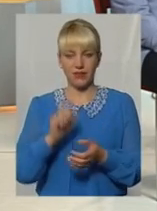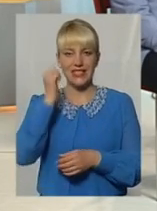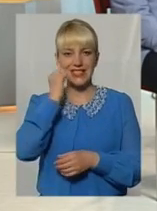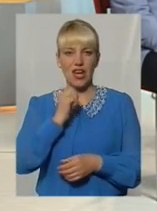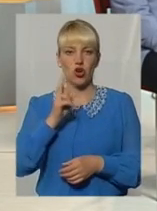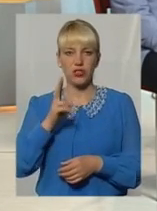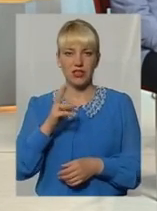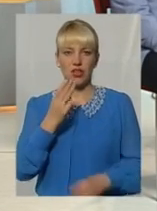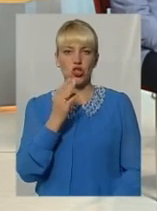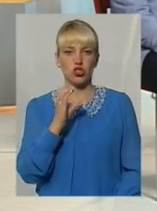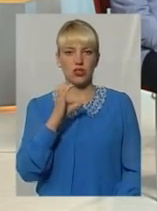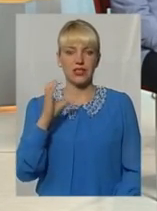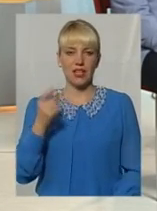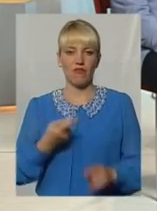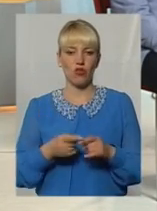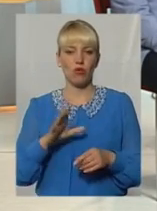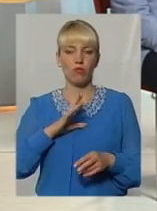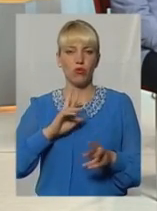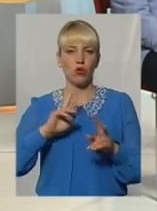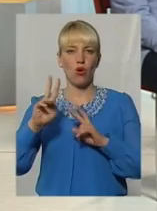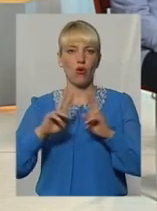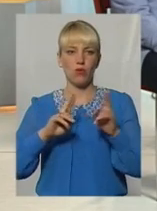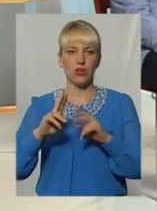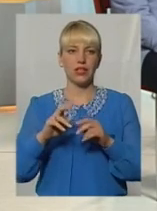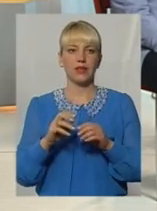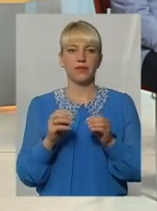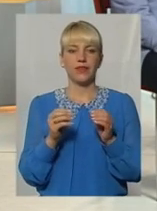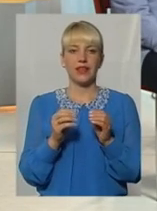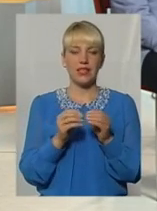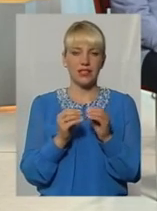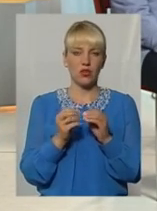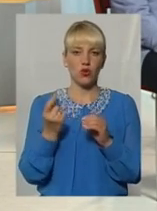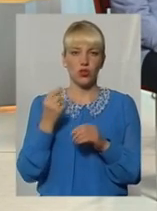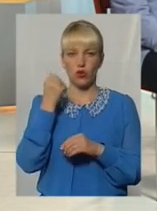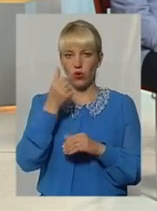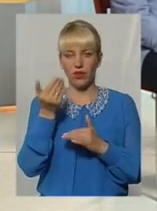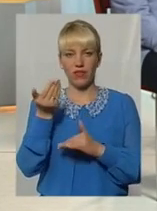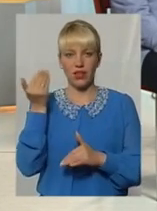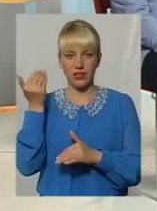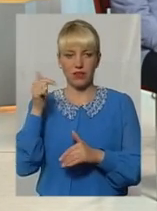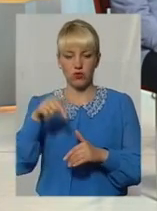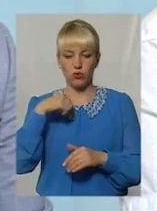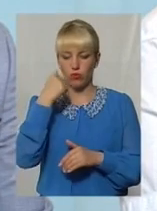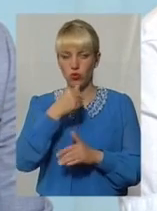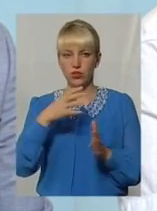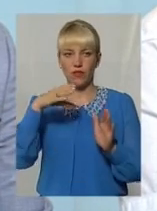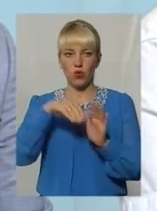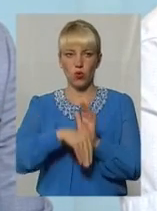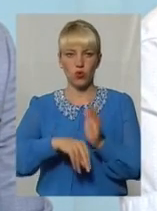Константинівське шосе. Воно було омолоджене 10-11 років назад. Цього року воно включено в план